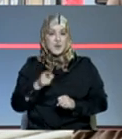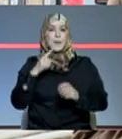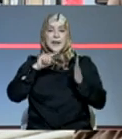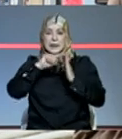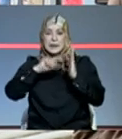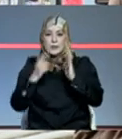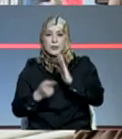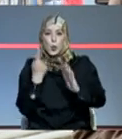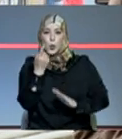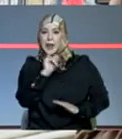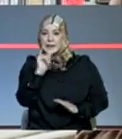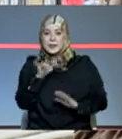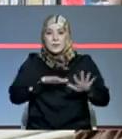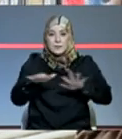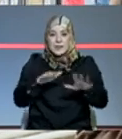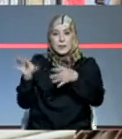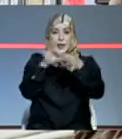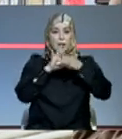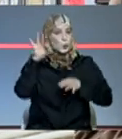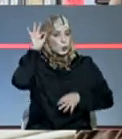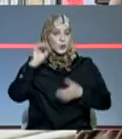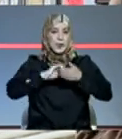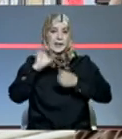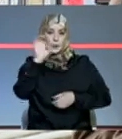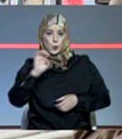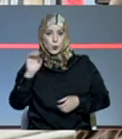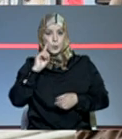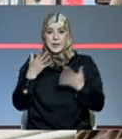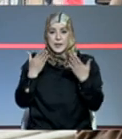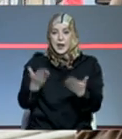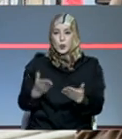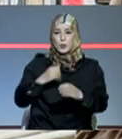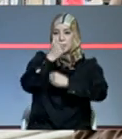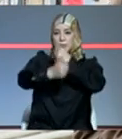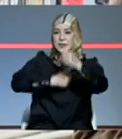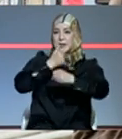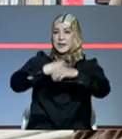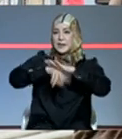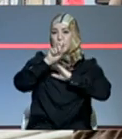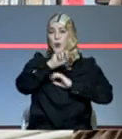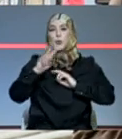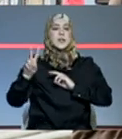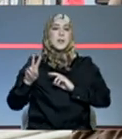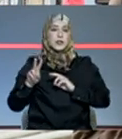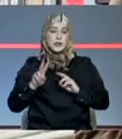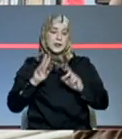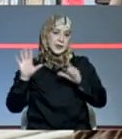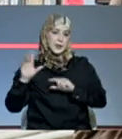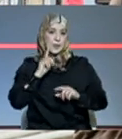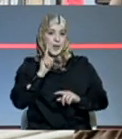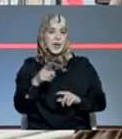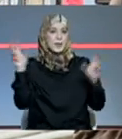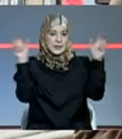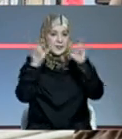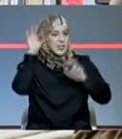الأولويات الاستراتيجية للشراكة بين تونس والاتحاد الأوروبي إلى حدود سنة 27 و2000 للتلفزة